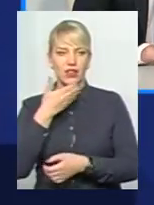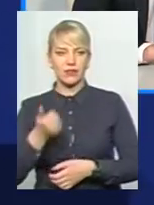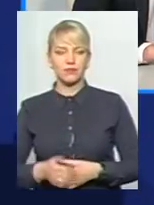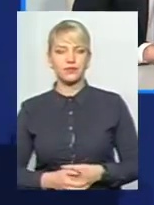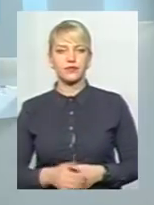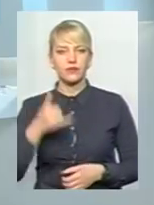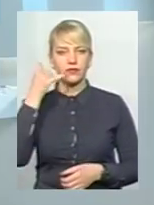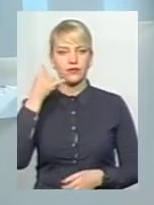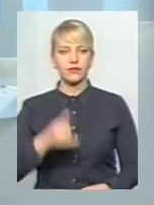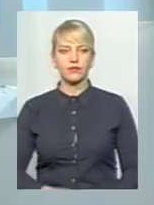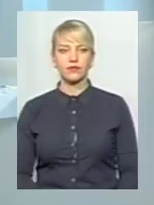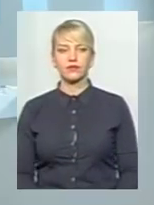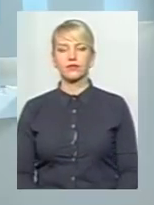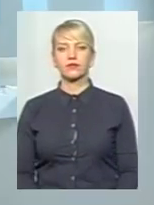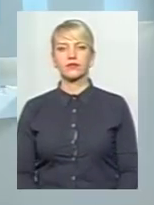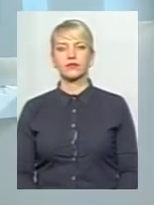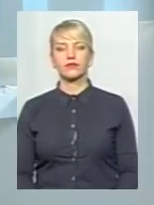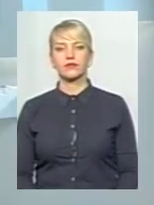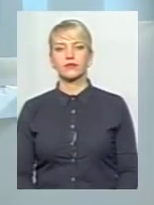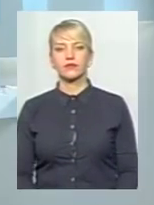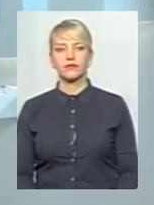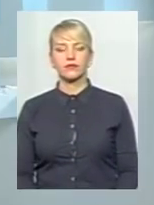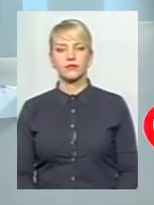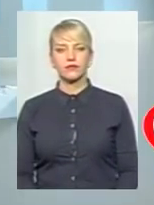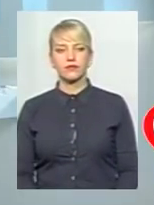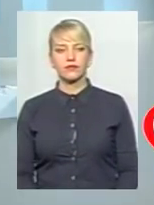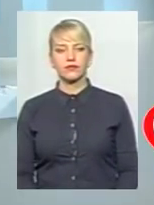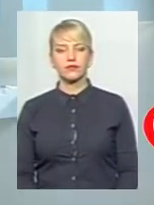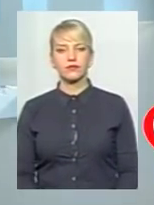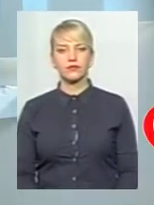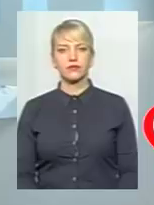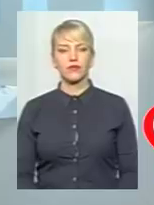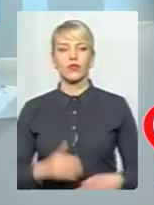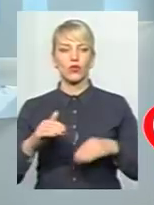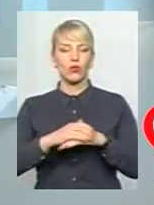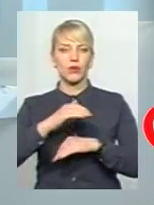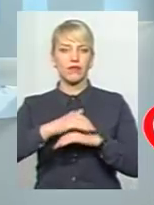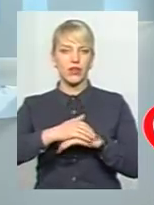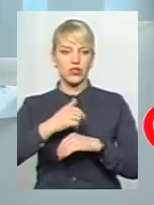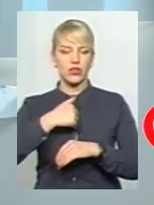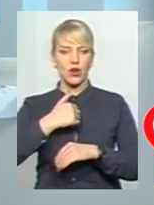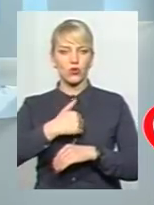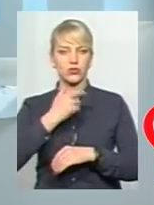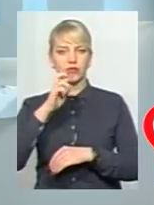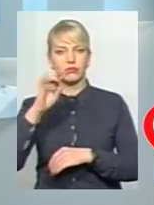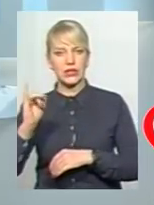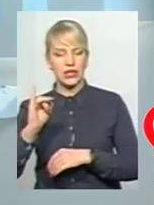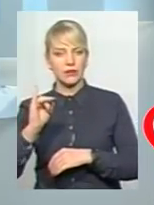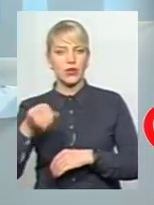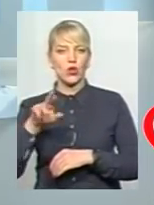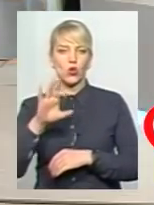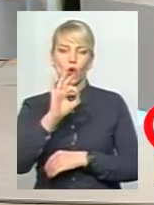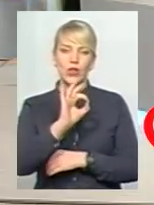телефонний дзвінок, давайте послухаємо. Добрий вечір, слухаємо вас. Добрий вечір. Я хотів би до